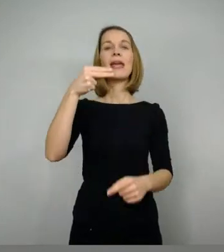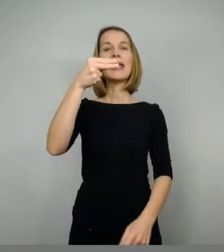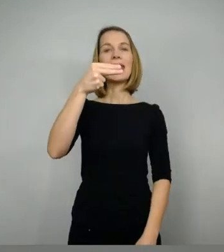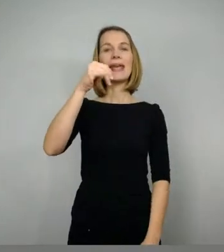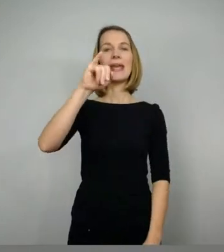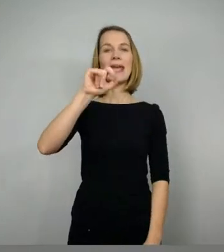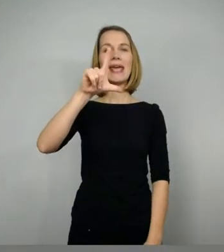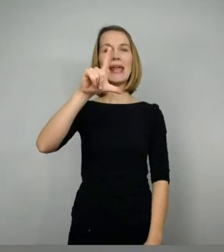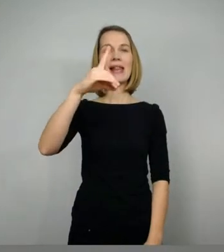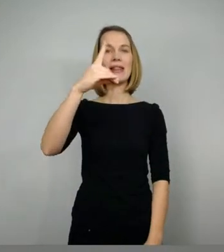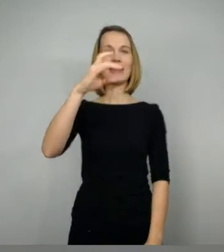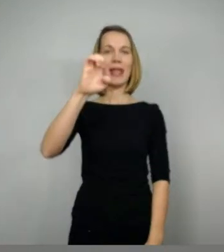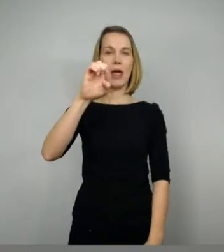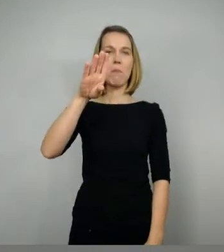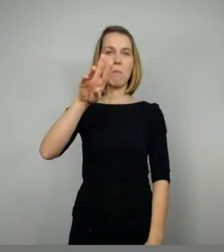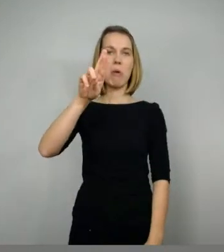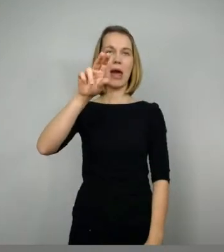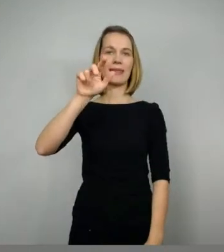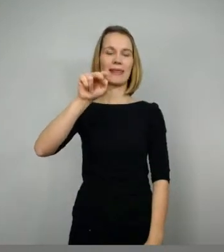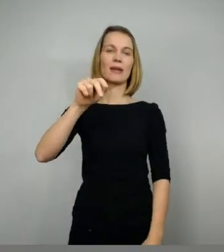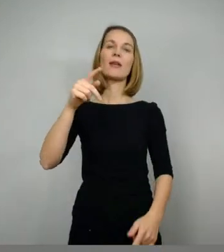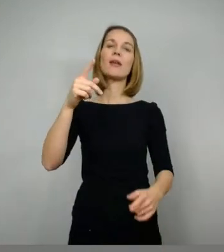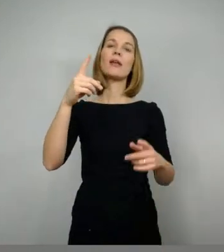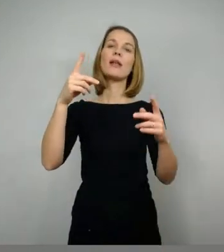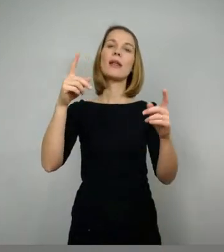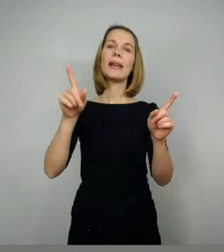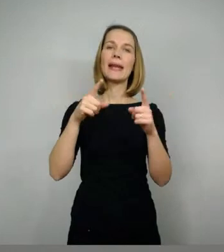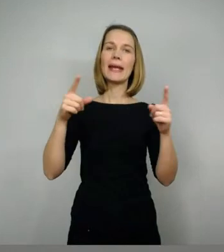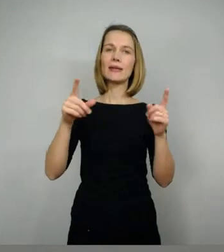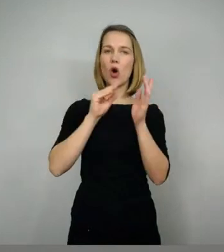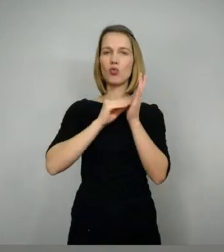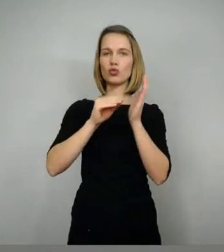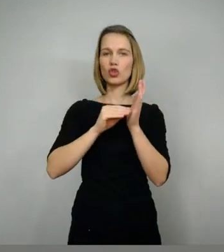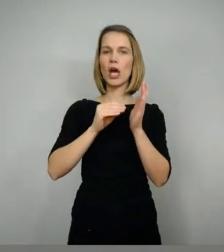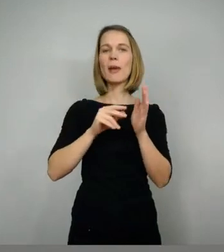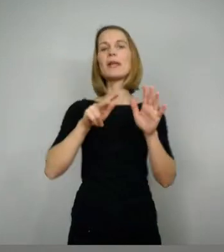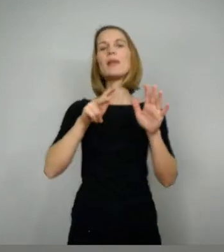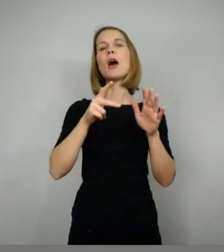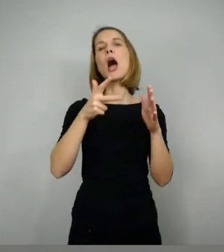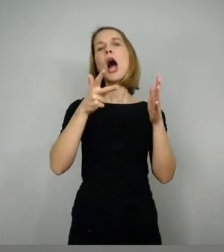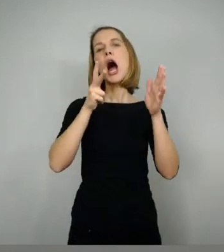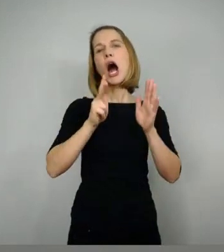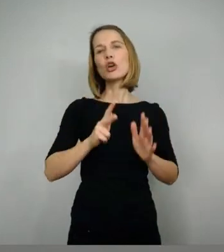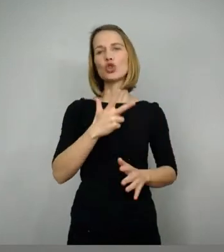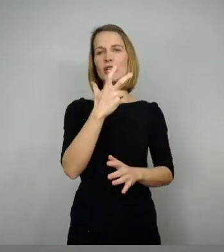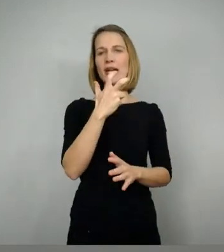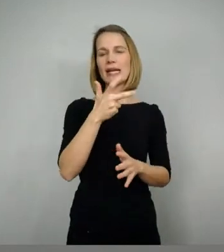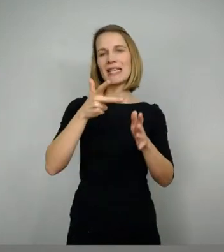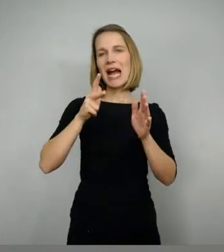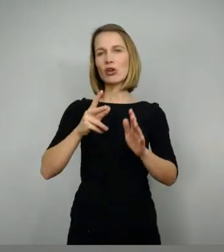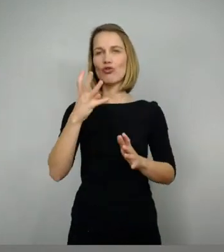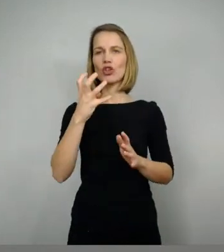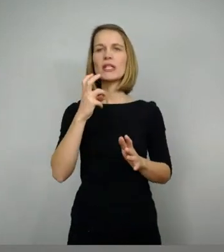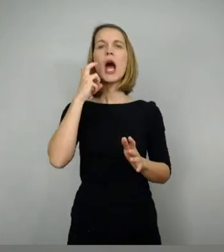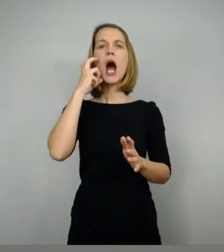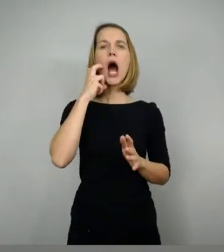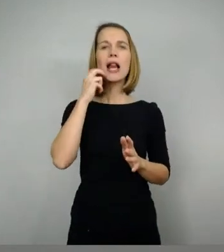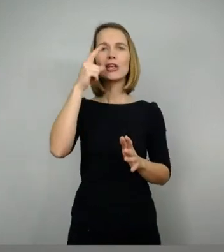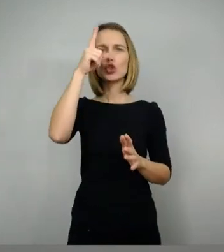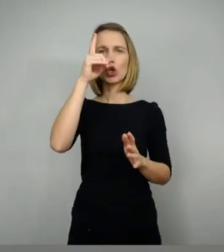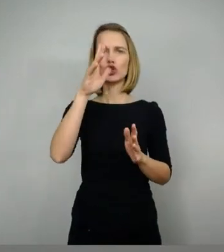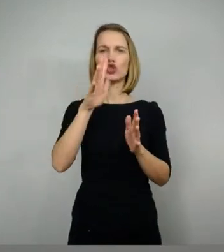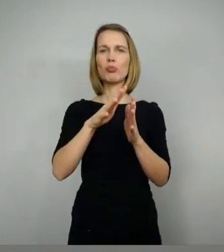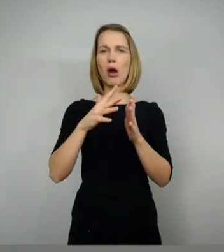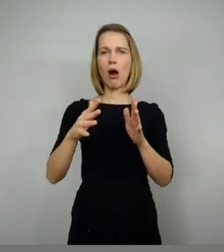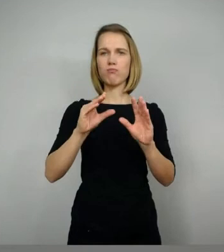830, 840 in althochdeutscher Sprache. Und das Spannende daran ist, dass es genau dann leider